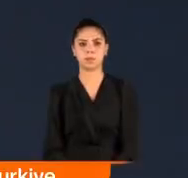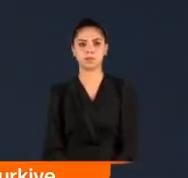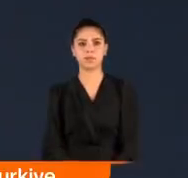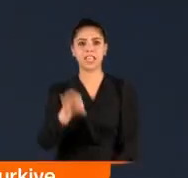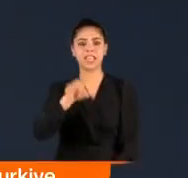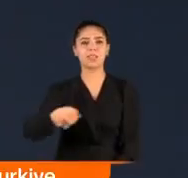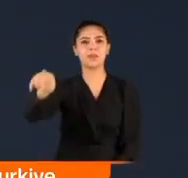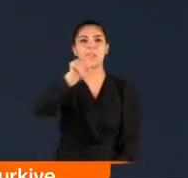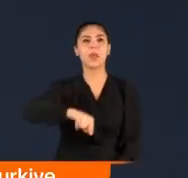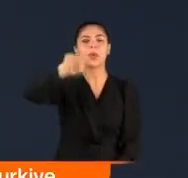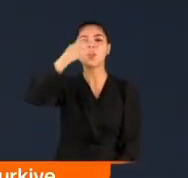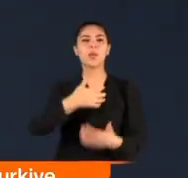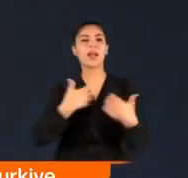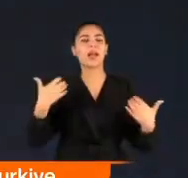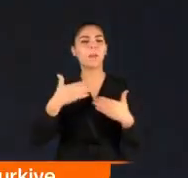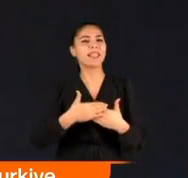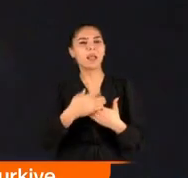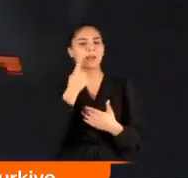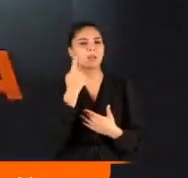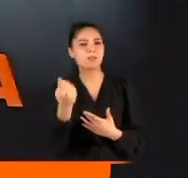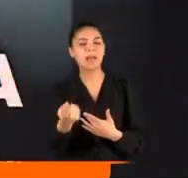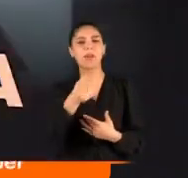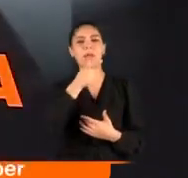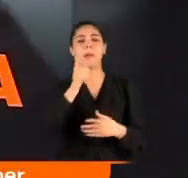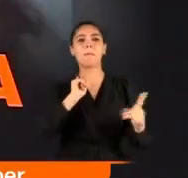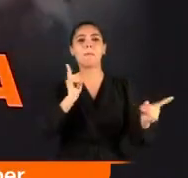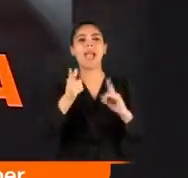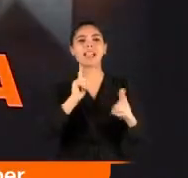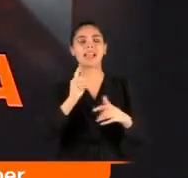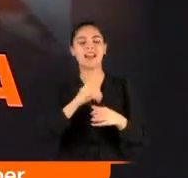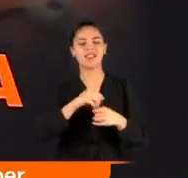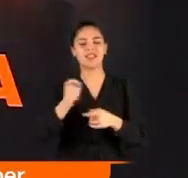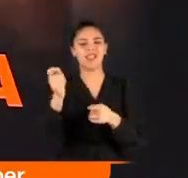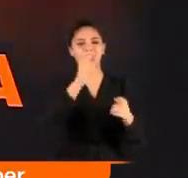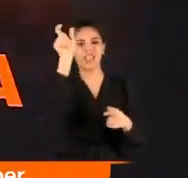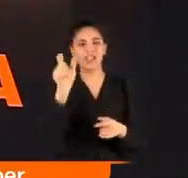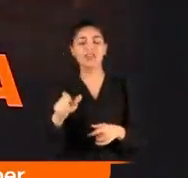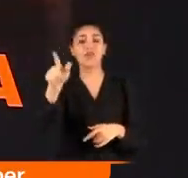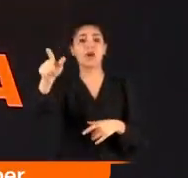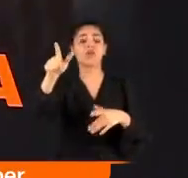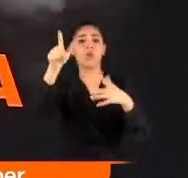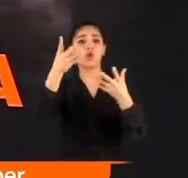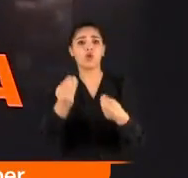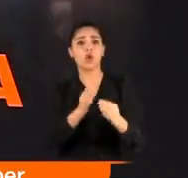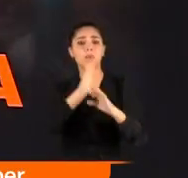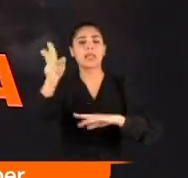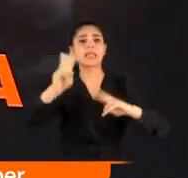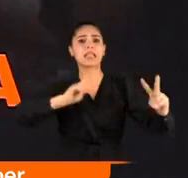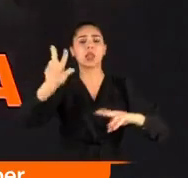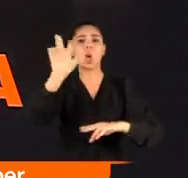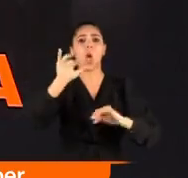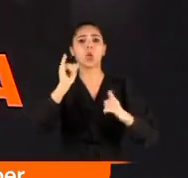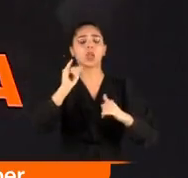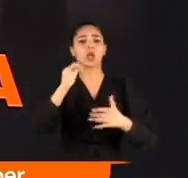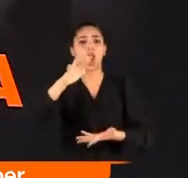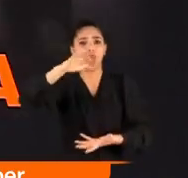Şimdi sizi günün kahramanıyla tanıştıralım. Meksika'da bir itfaiyeci söndürmeye gittiği restorandaki yanan 30 kilogramlık tüpü